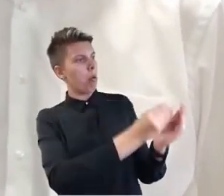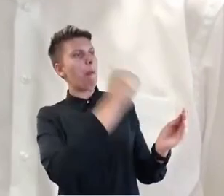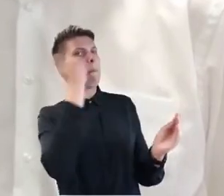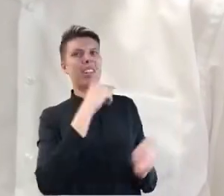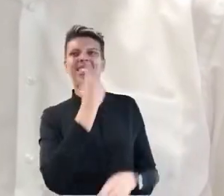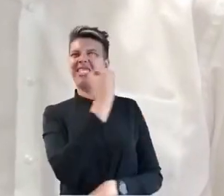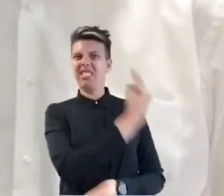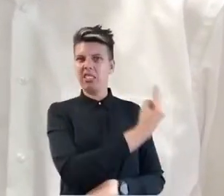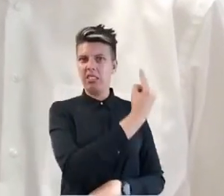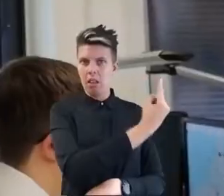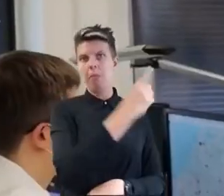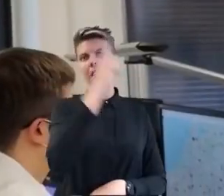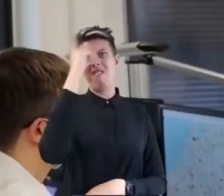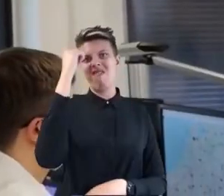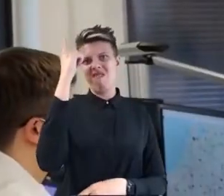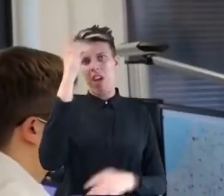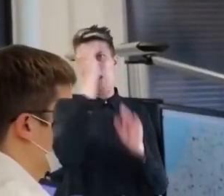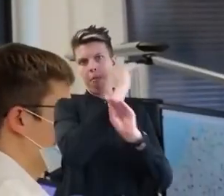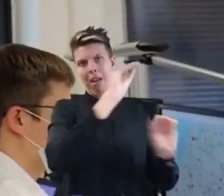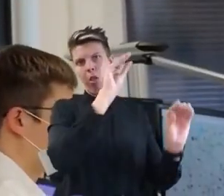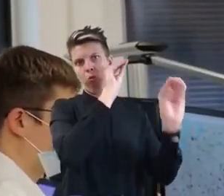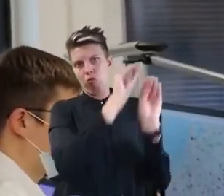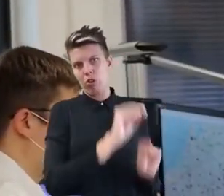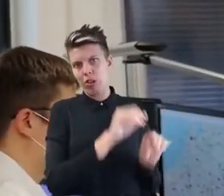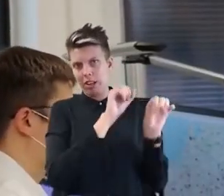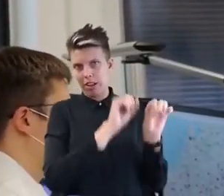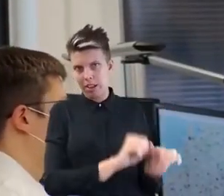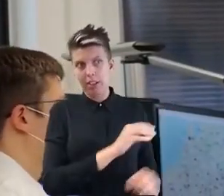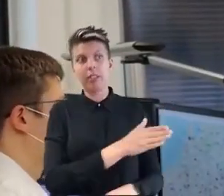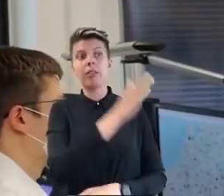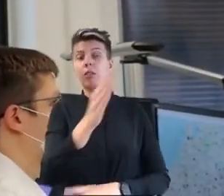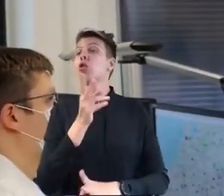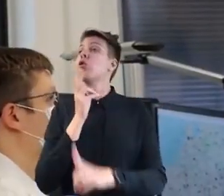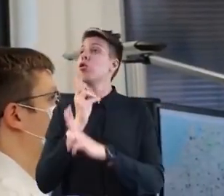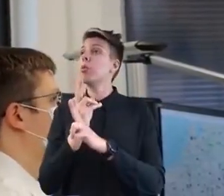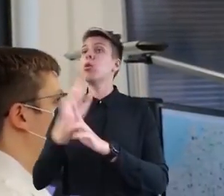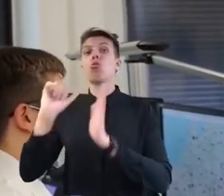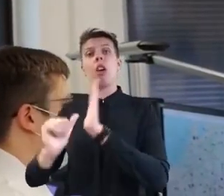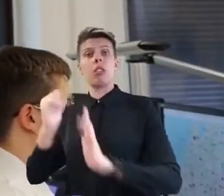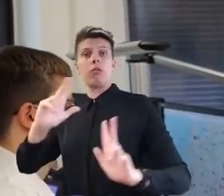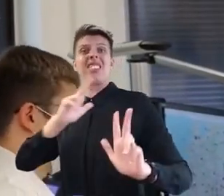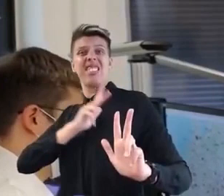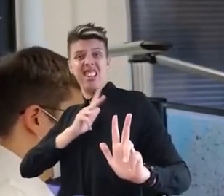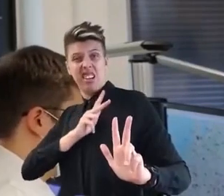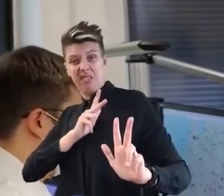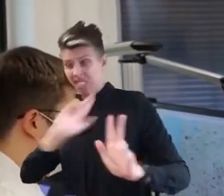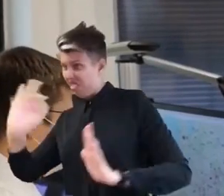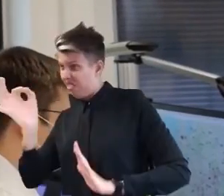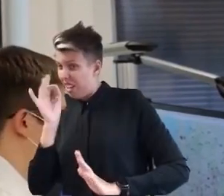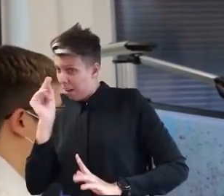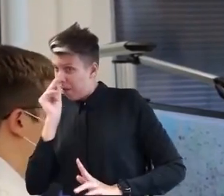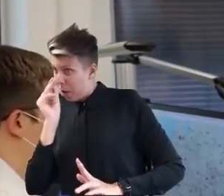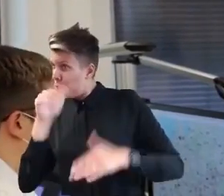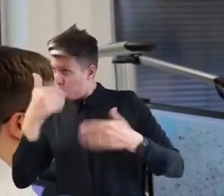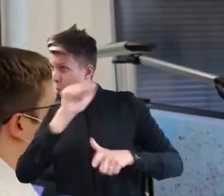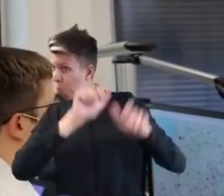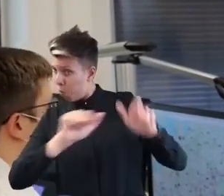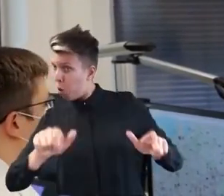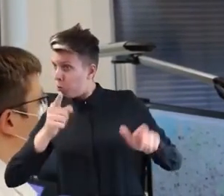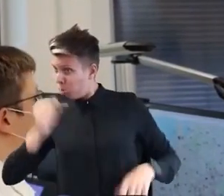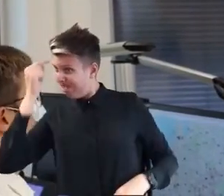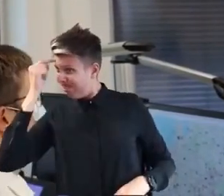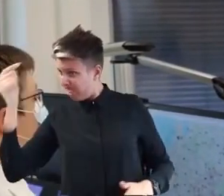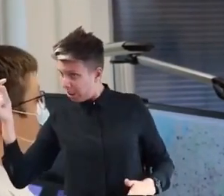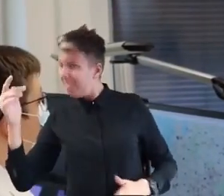im nationalen Warnsystem erstellt. Wir haben verifiziert, dass diese Warnmeldung berechtigt und erforderlich ist gegenüber der Bevölkerung. Wir